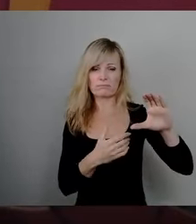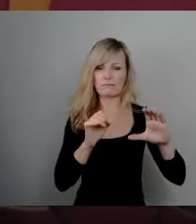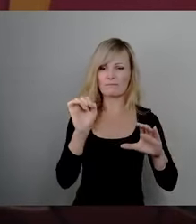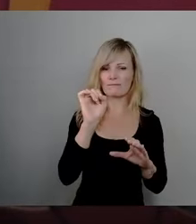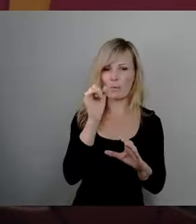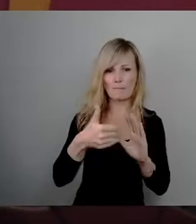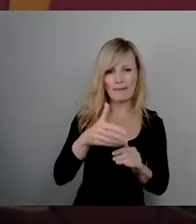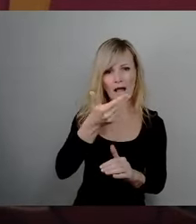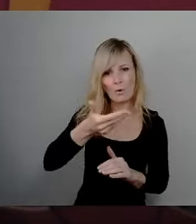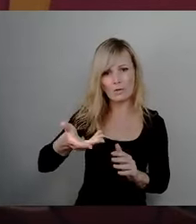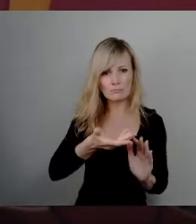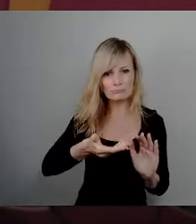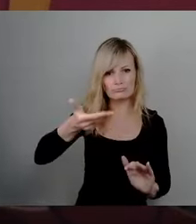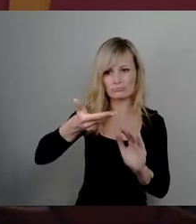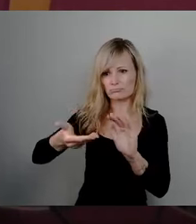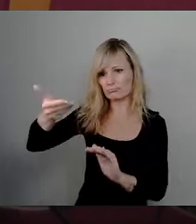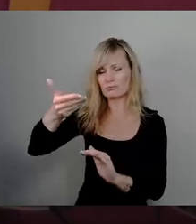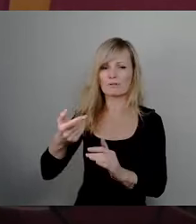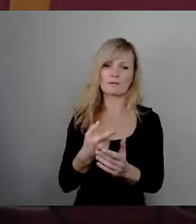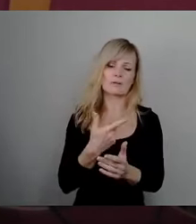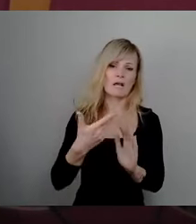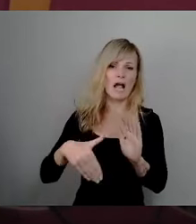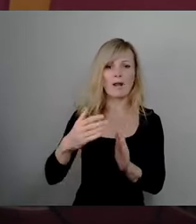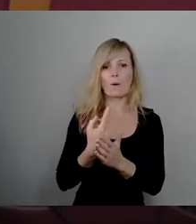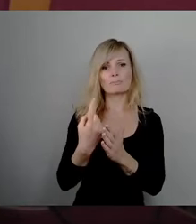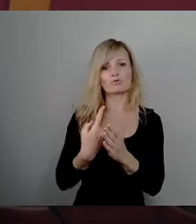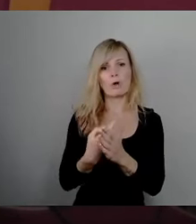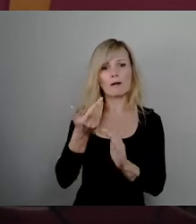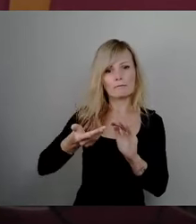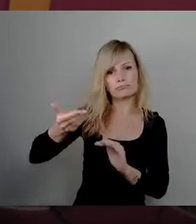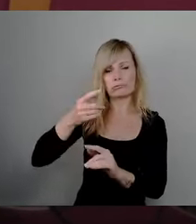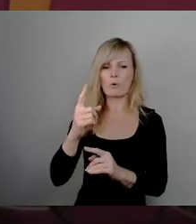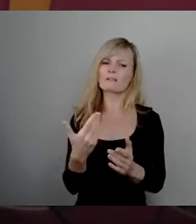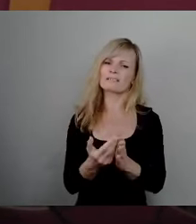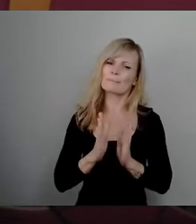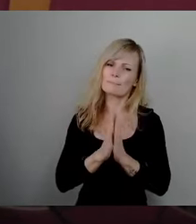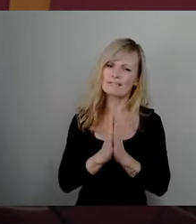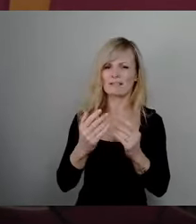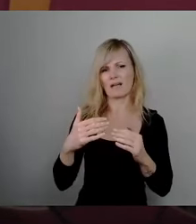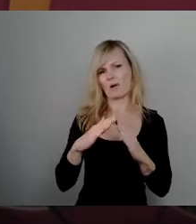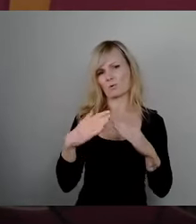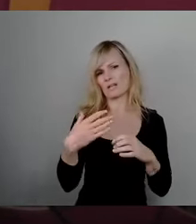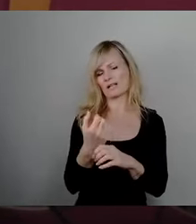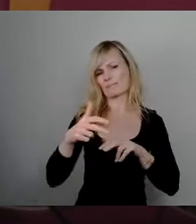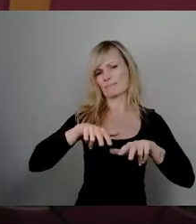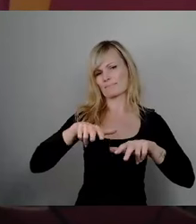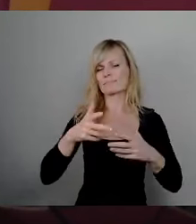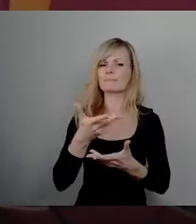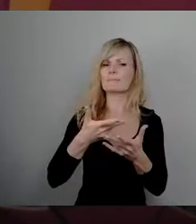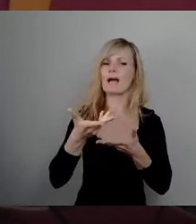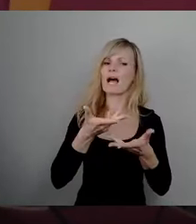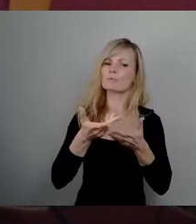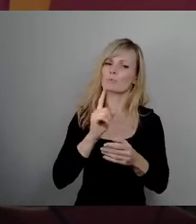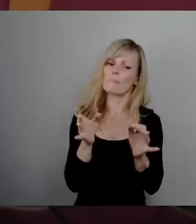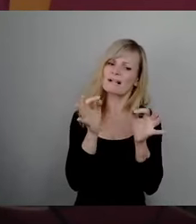Einkommenssteueranteile. Also lassen wir uns das dann bitte in Haushaltsberatung noch mal sachlich alles sich angucken. Aber einfach zu behaupten, wir müssen einfach nur auf der